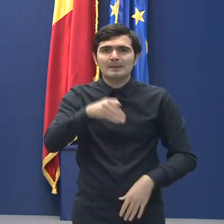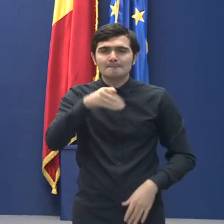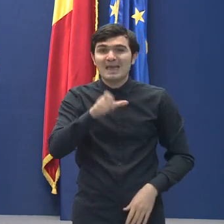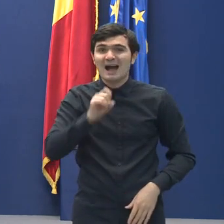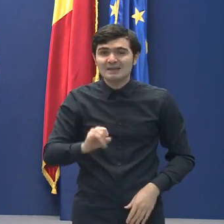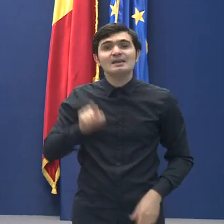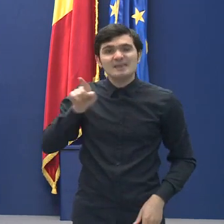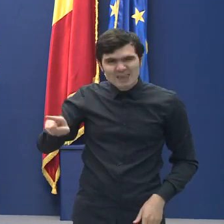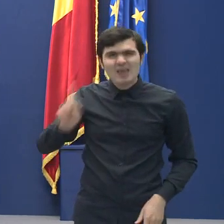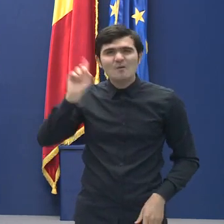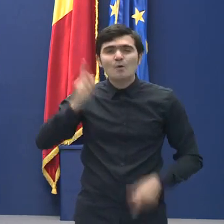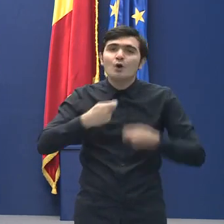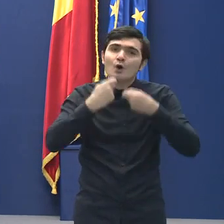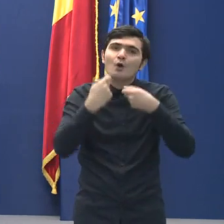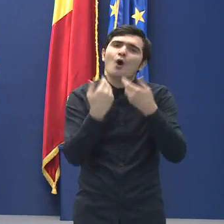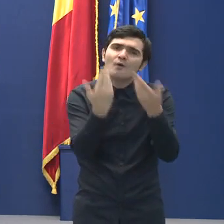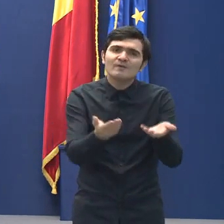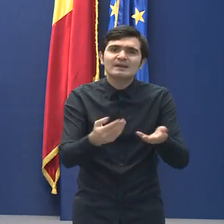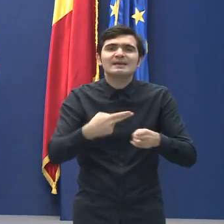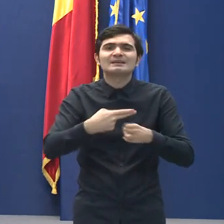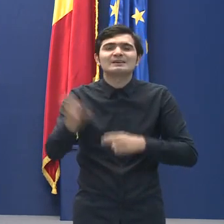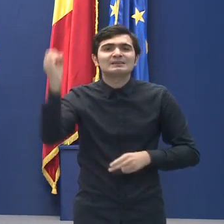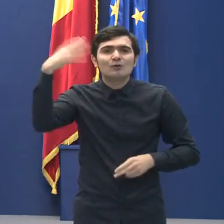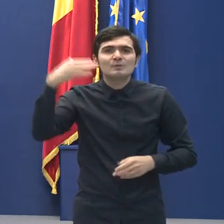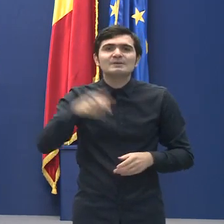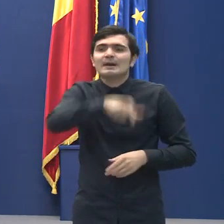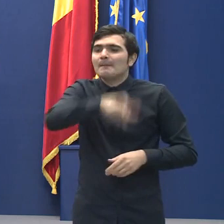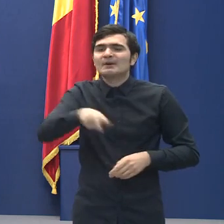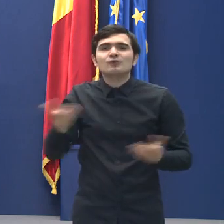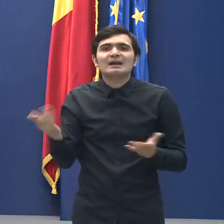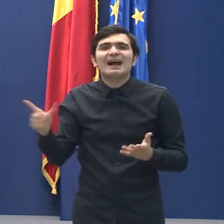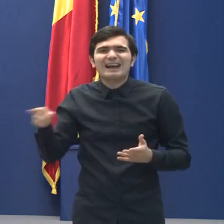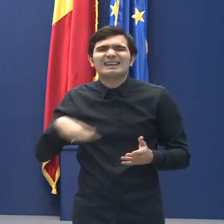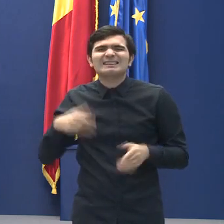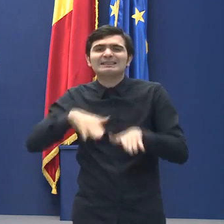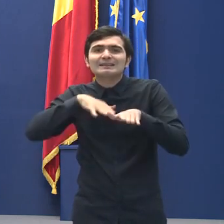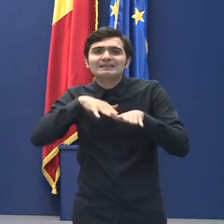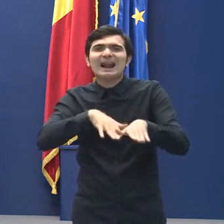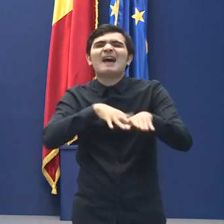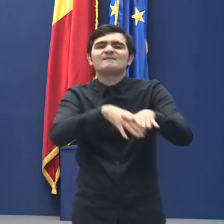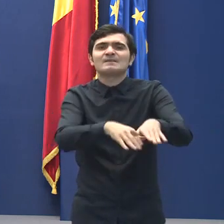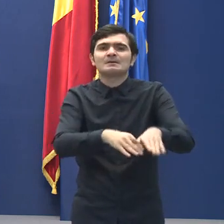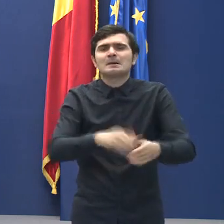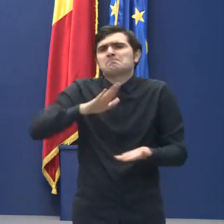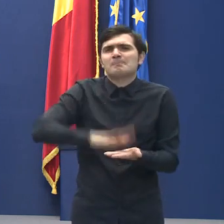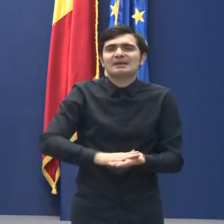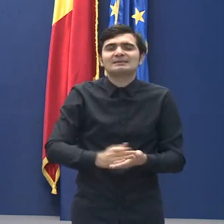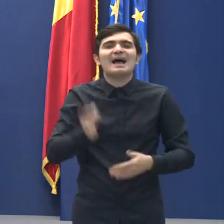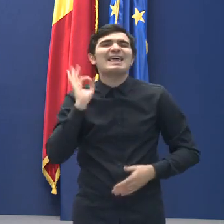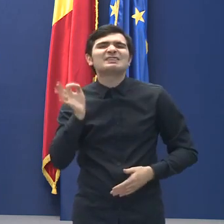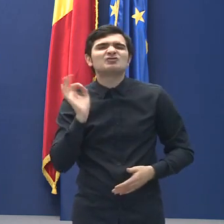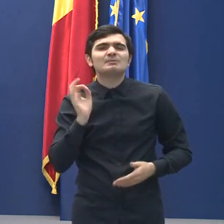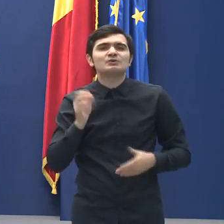Sfânta Lumină persoanelor aflate în trafic, în baza excepțiilor de circulație prevăzute în